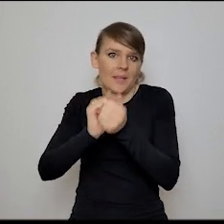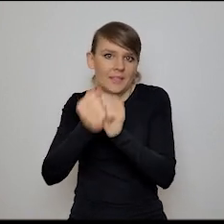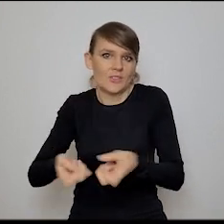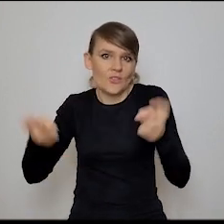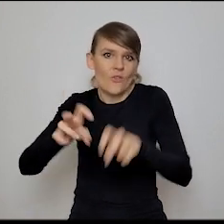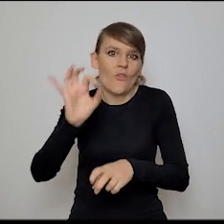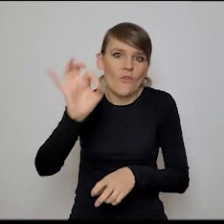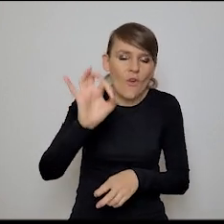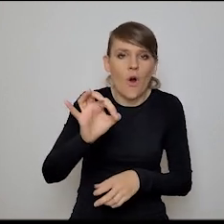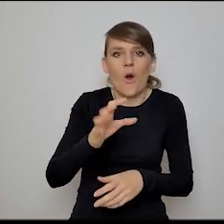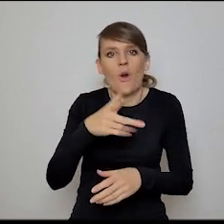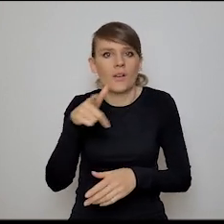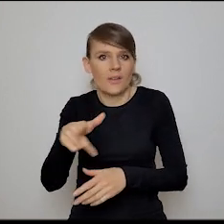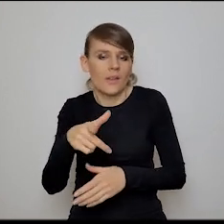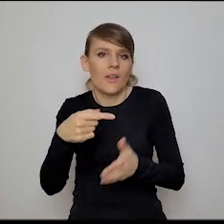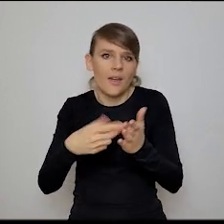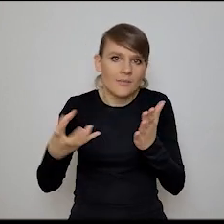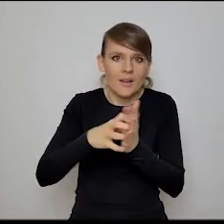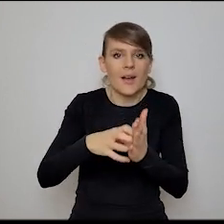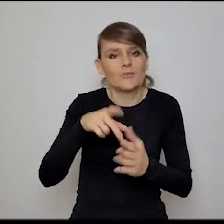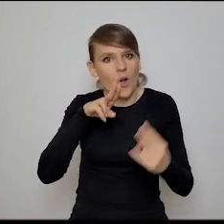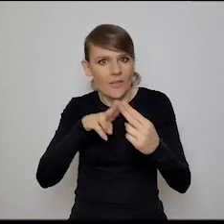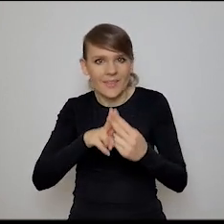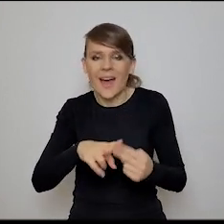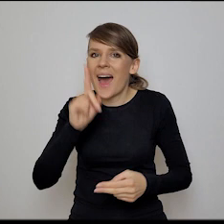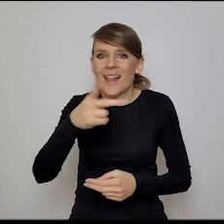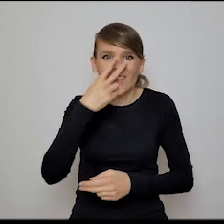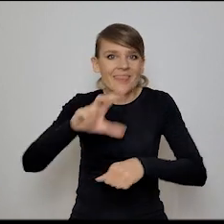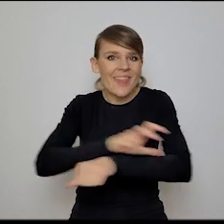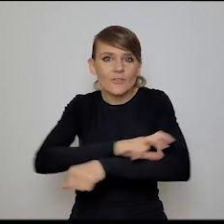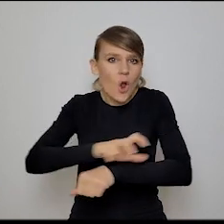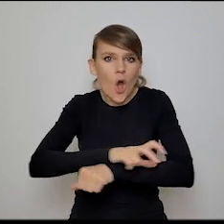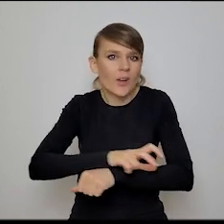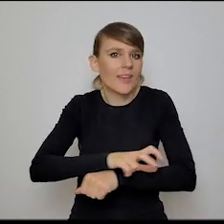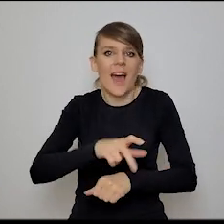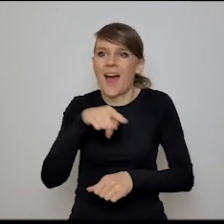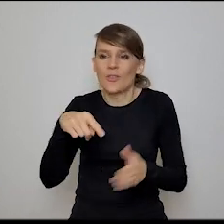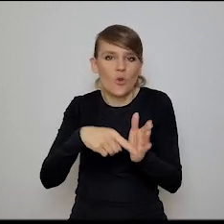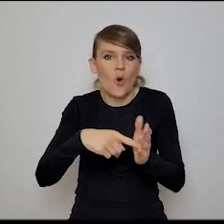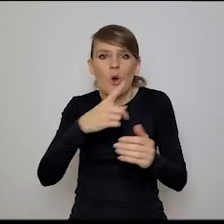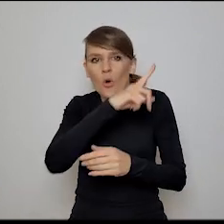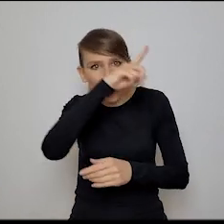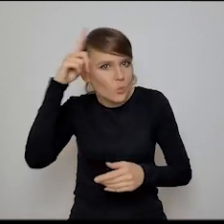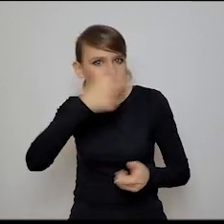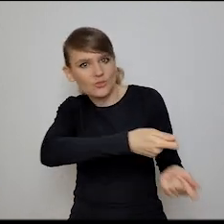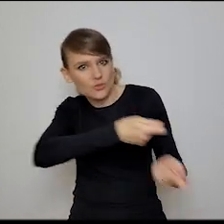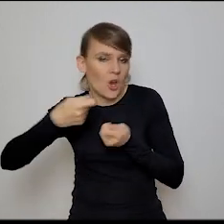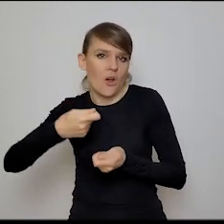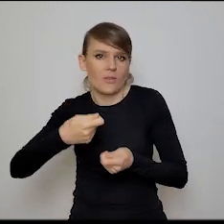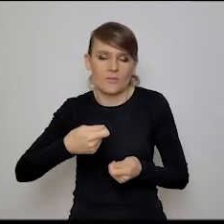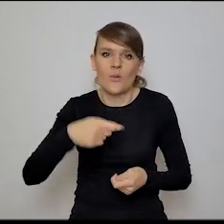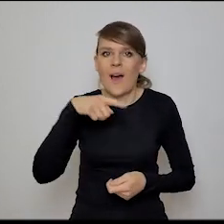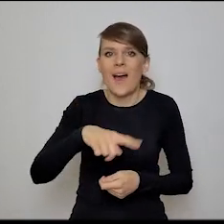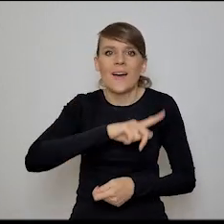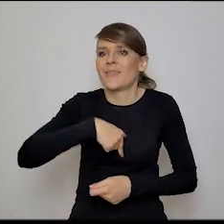własne platformy digitalowe, żeby się kontaktować. Raczej to jest tak, że technologia pociągnęła wszystkich za sobą w różne strony, ale za sobą. A nie, że mogliśmy